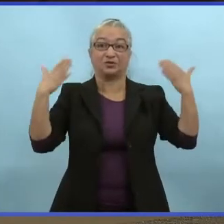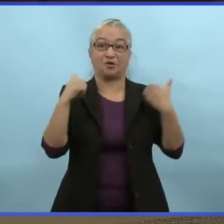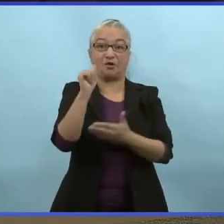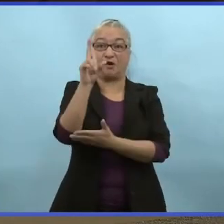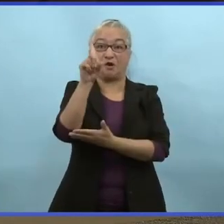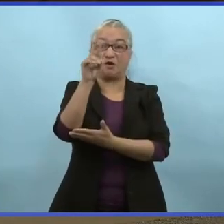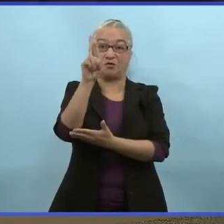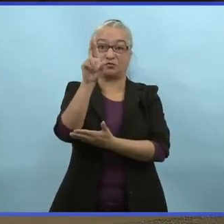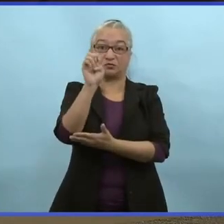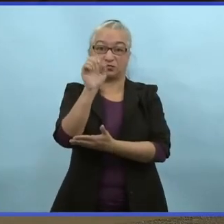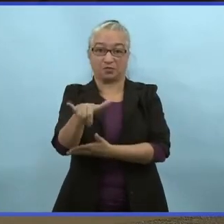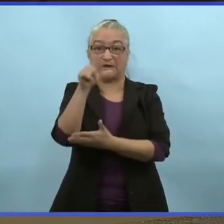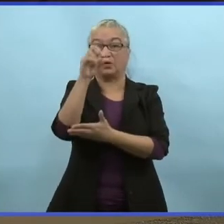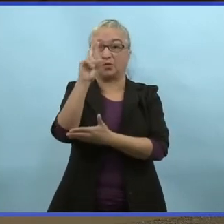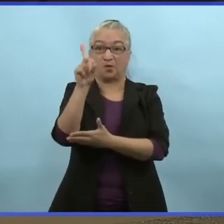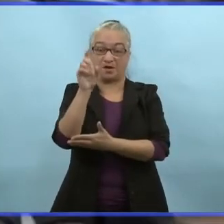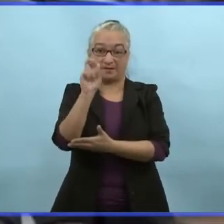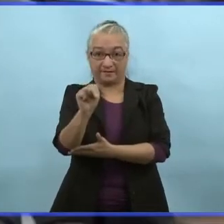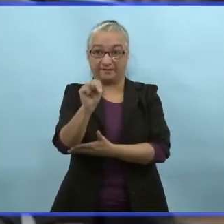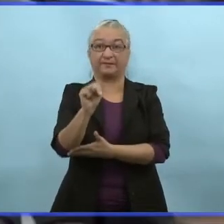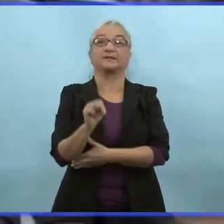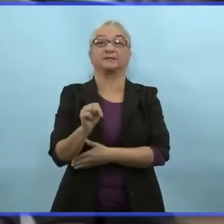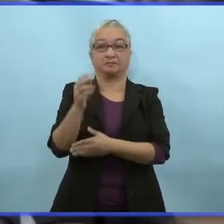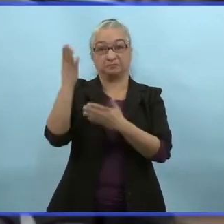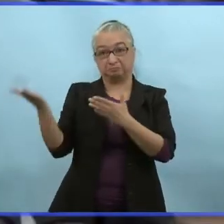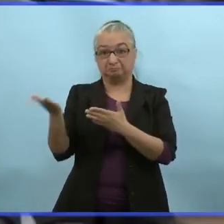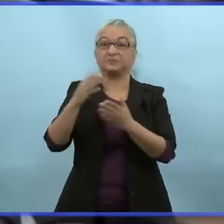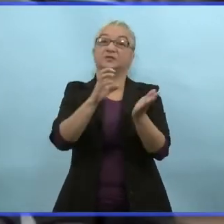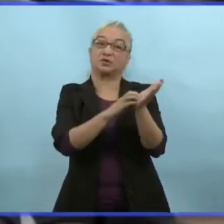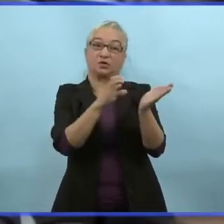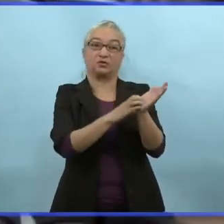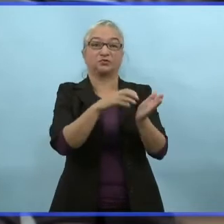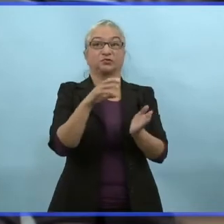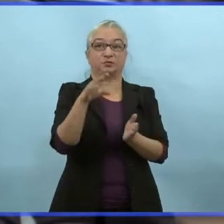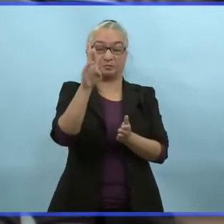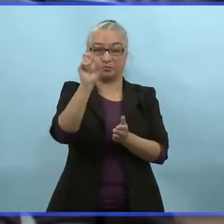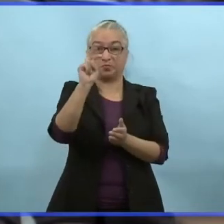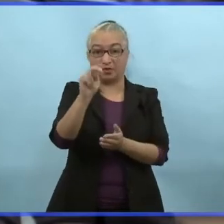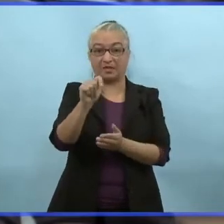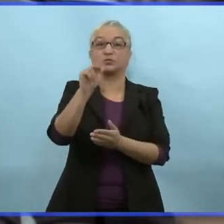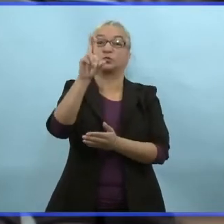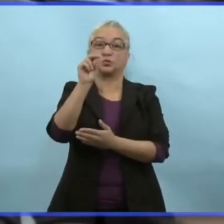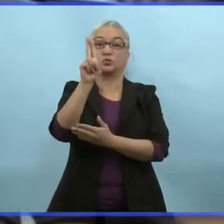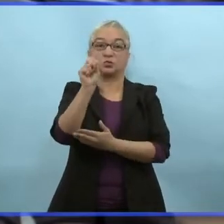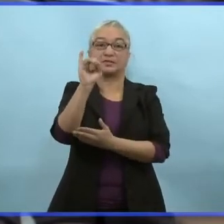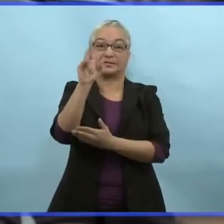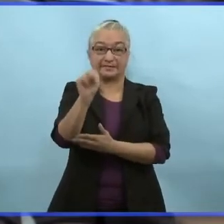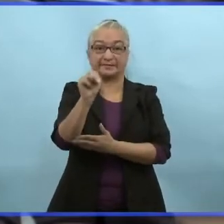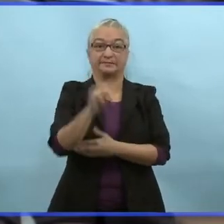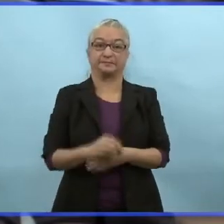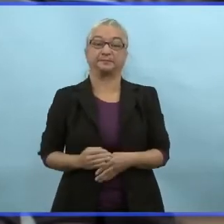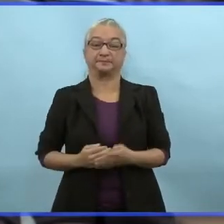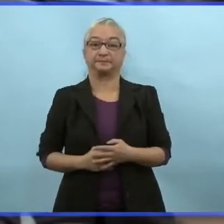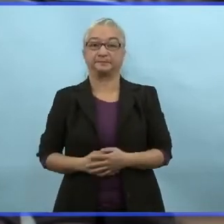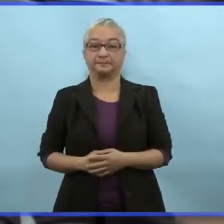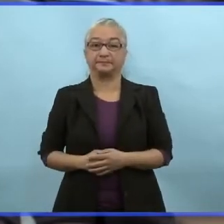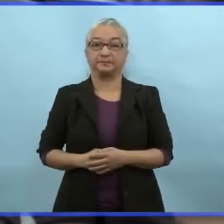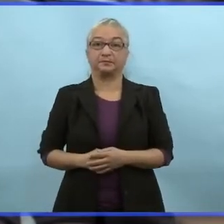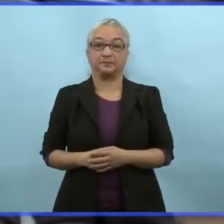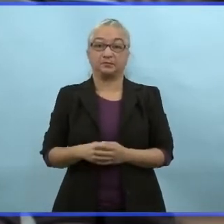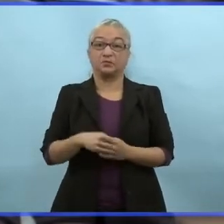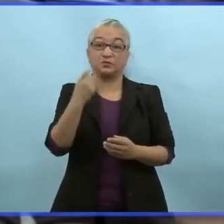Dr Brent Rosen, le médecin hygiéniste en chef du Manitoba. La semaine dernière, le gouvernement fédéral